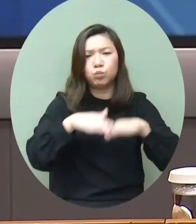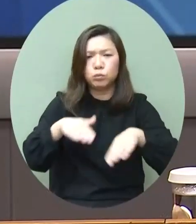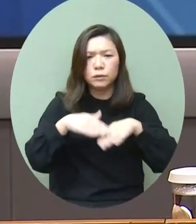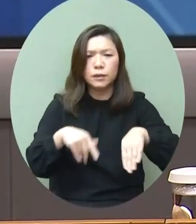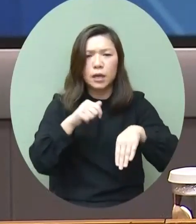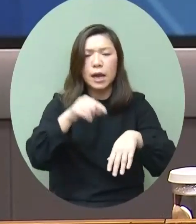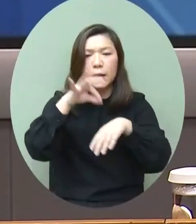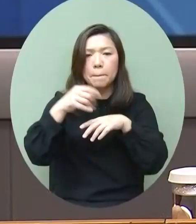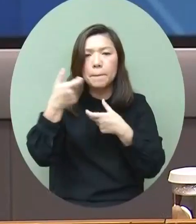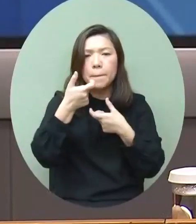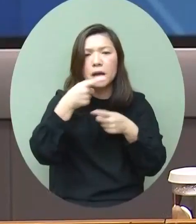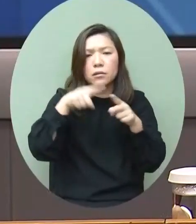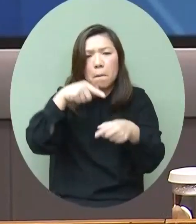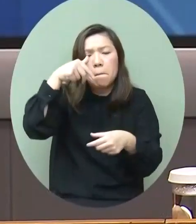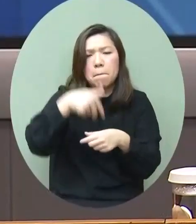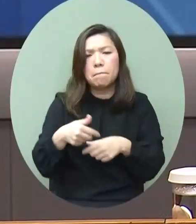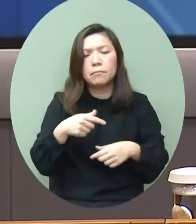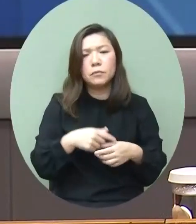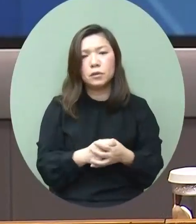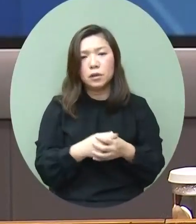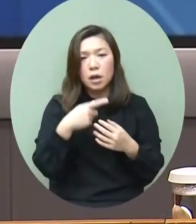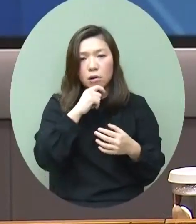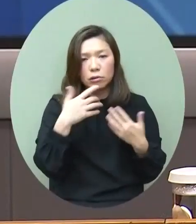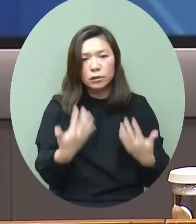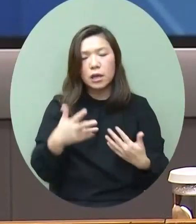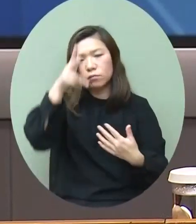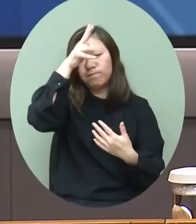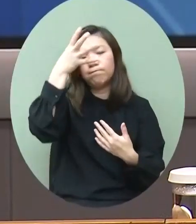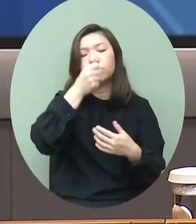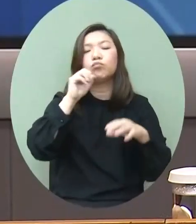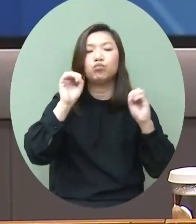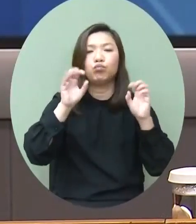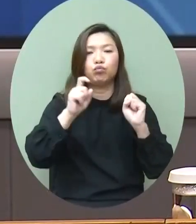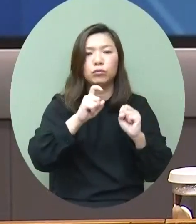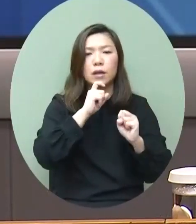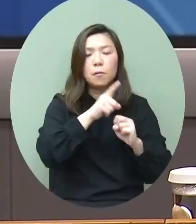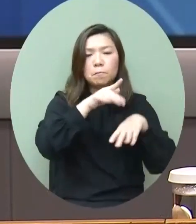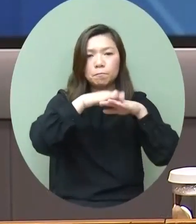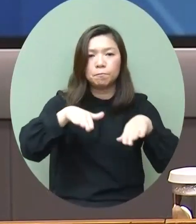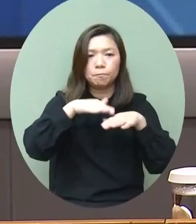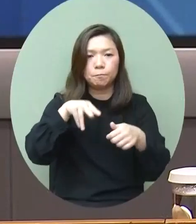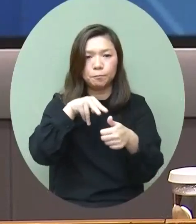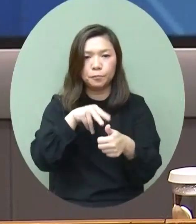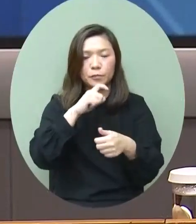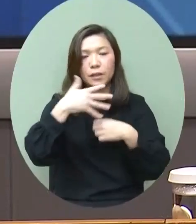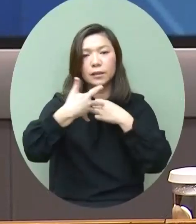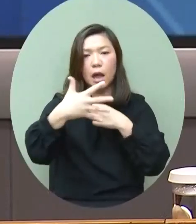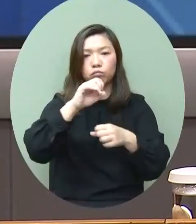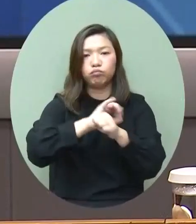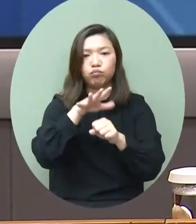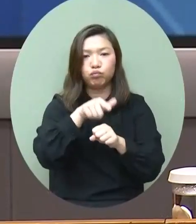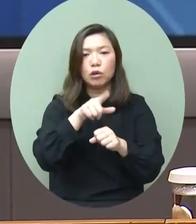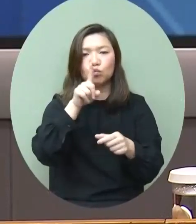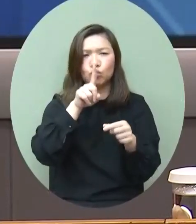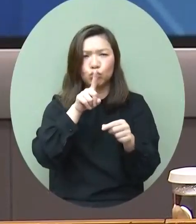金融人財富行政長官就此已經公佈了為這個穩控第五波疫情的